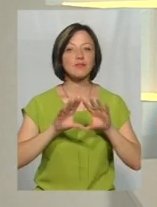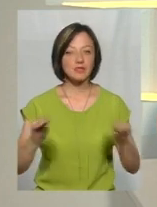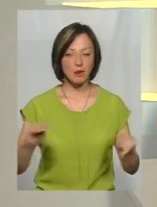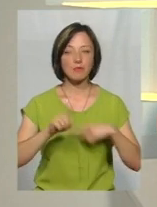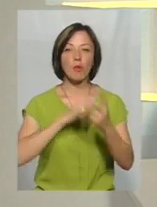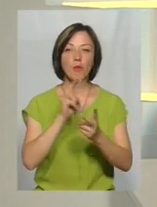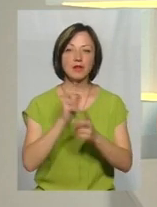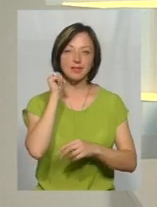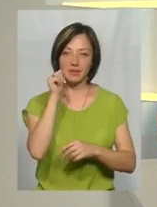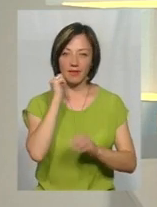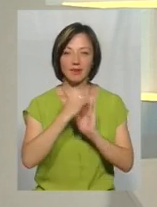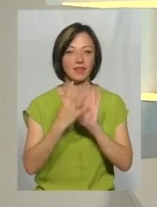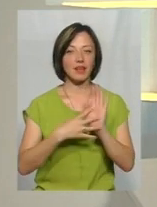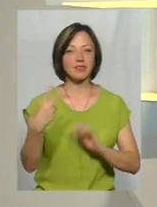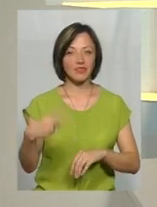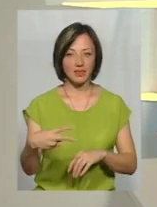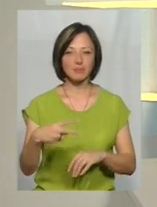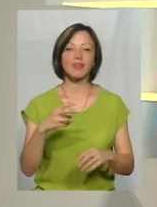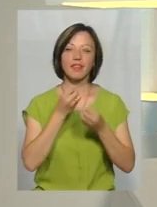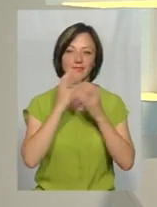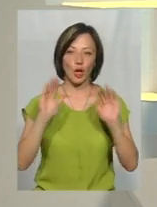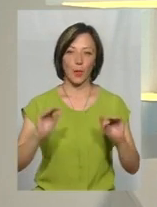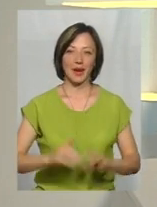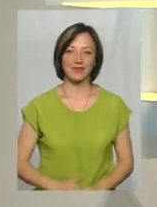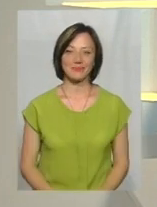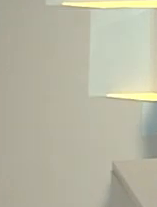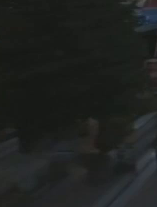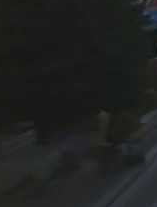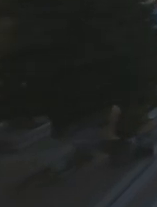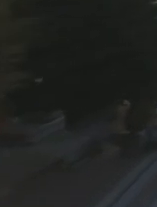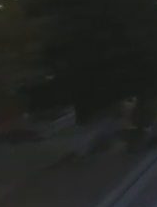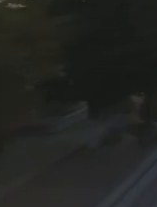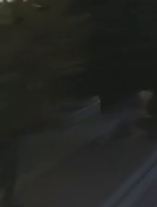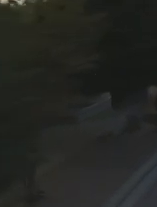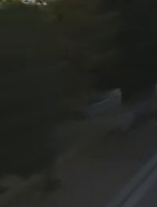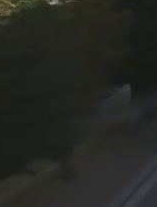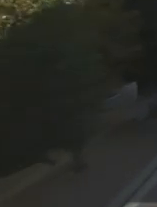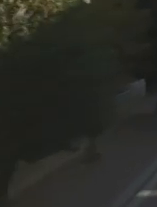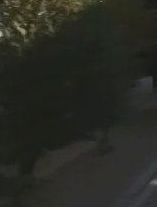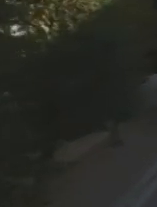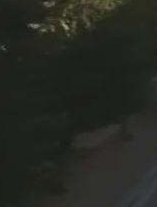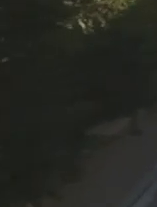все. Побачимось уже завтра в 19.20. На все добре. Дякую. Дякую.